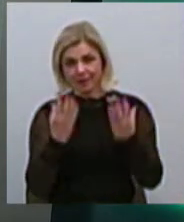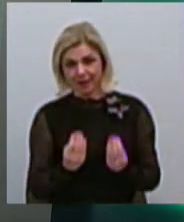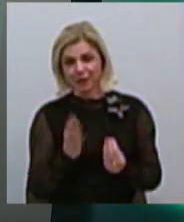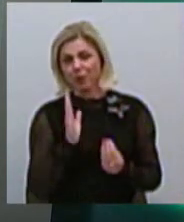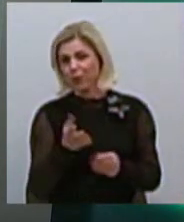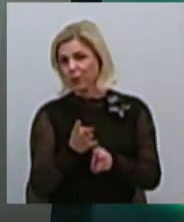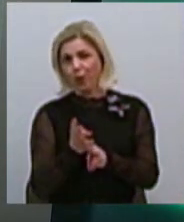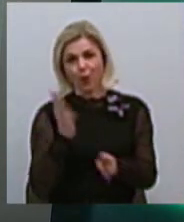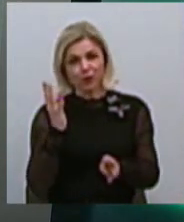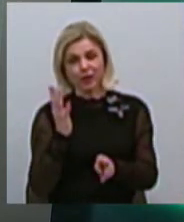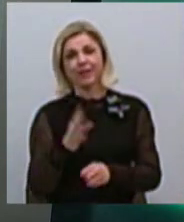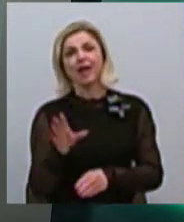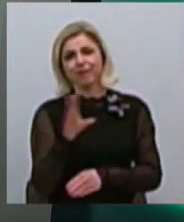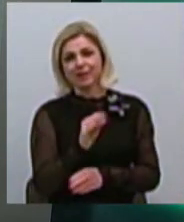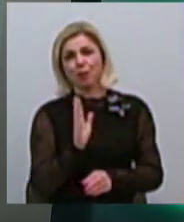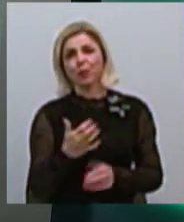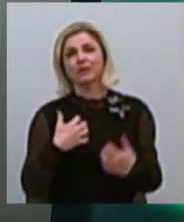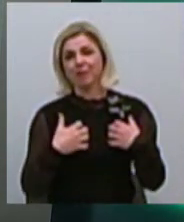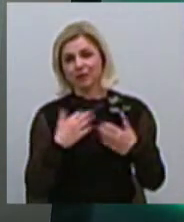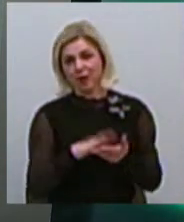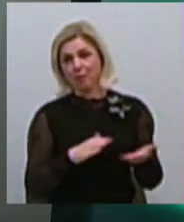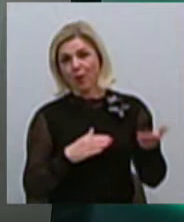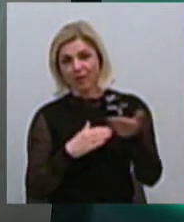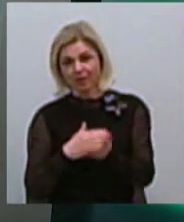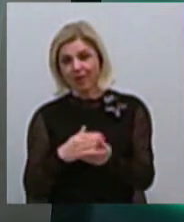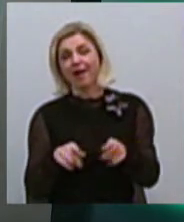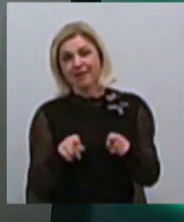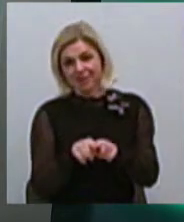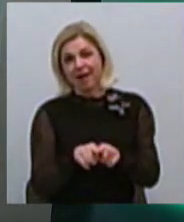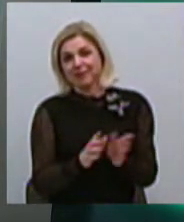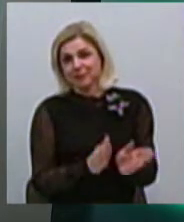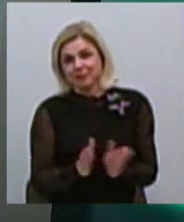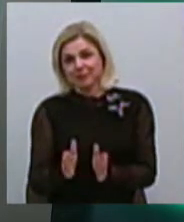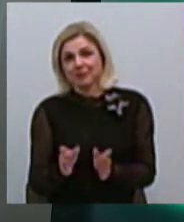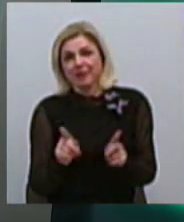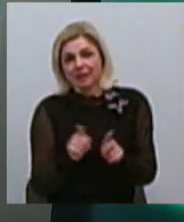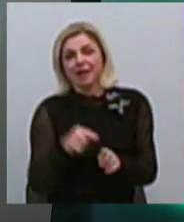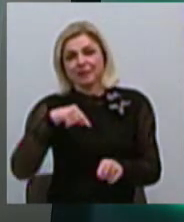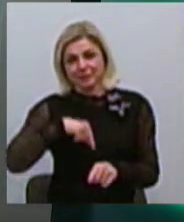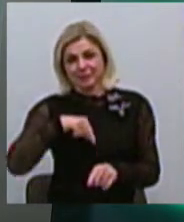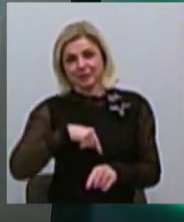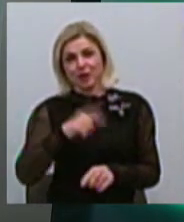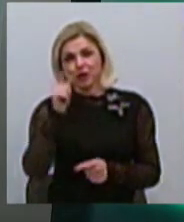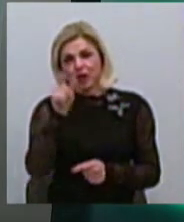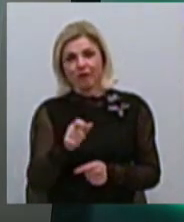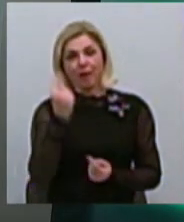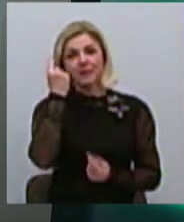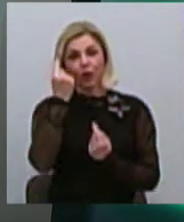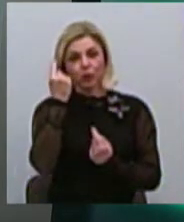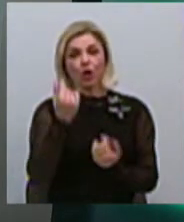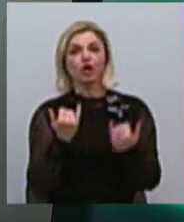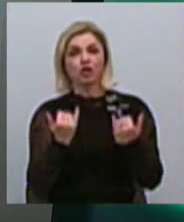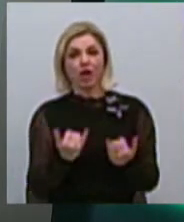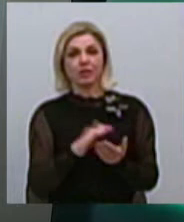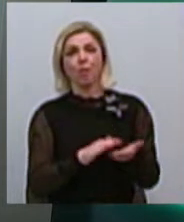черги, всі будуть подавати проєкти. Так устроена, то є, чоловічна психологія. Але зараз подано,